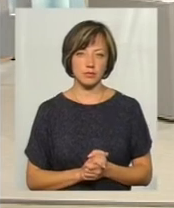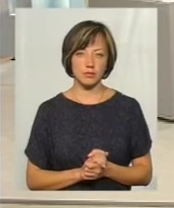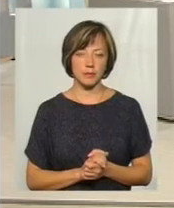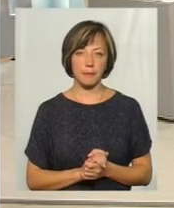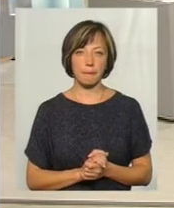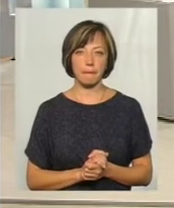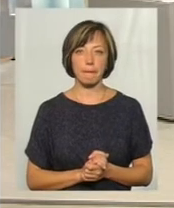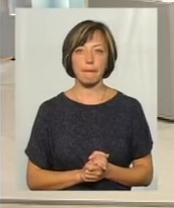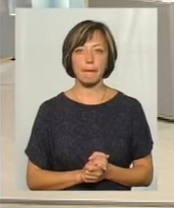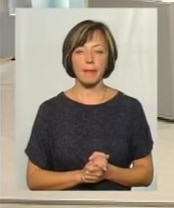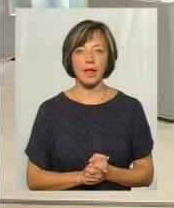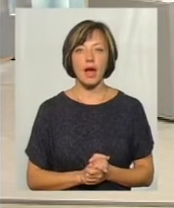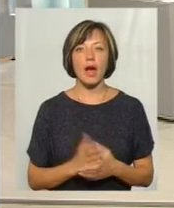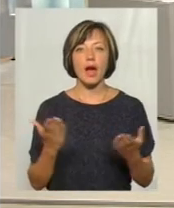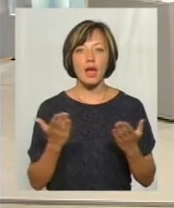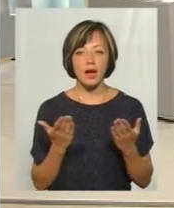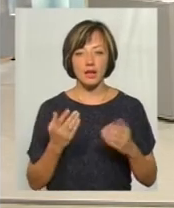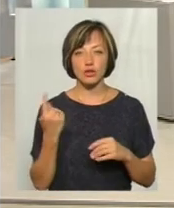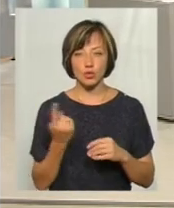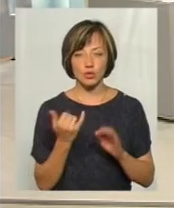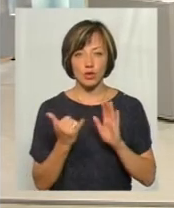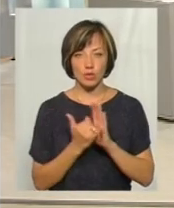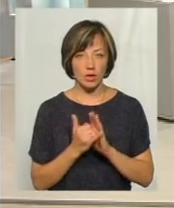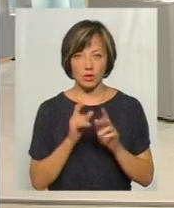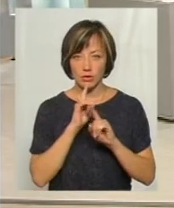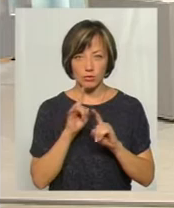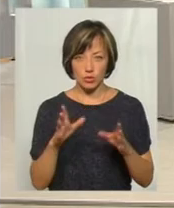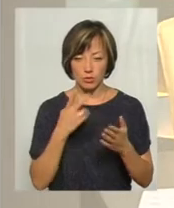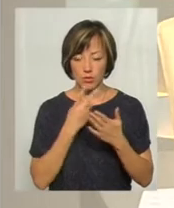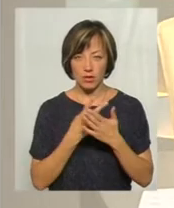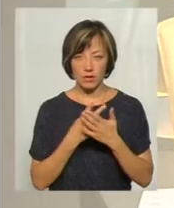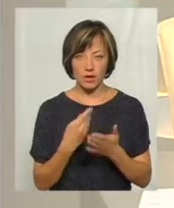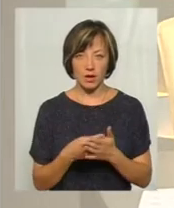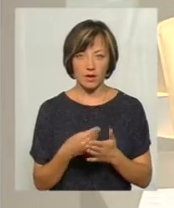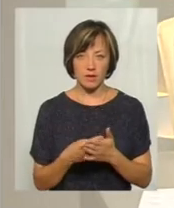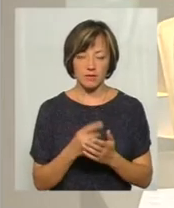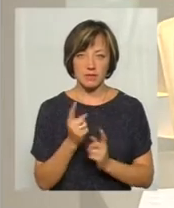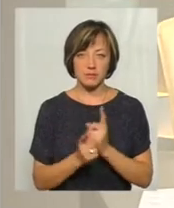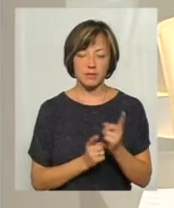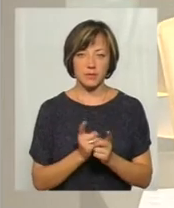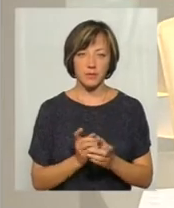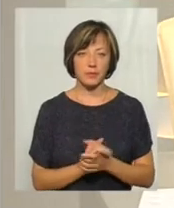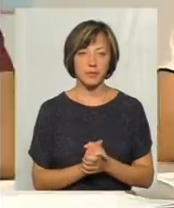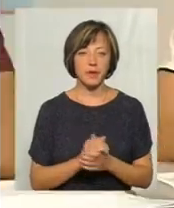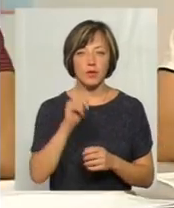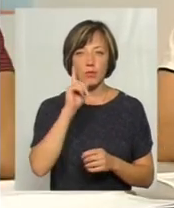Ті ж лічильники, які вже встановлені, вони ніяким чином не будуть відображені в тарифі, в зміні тарифу?